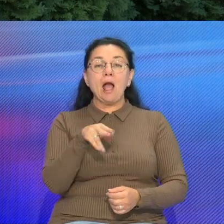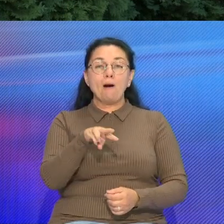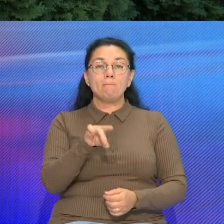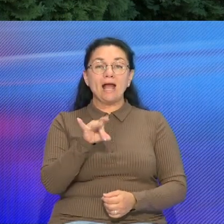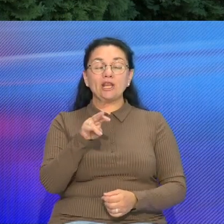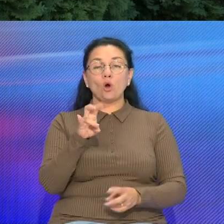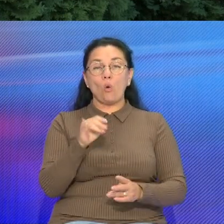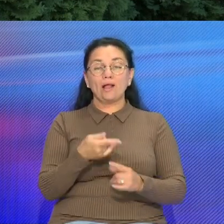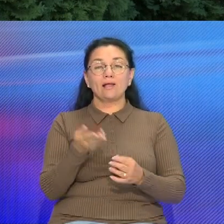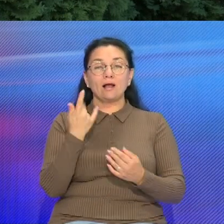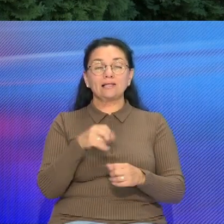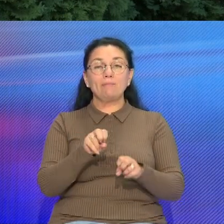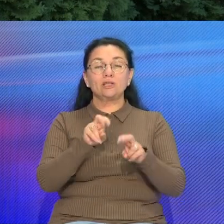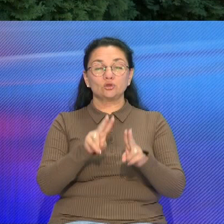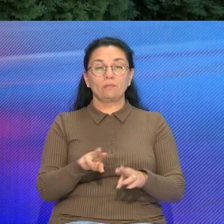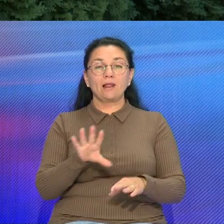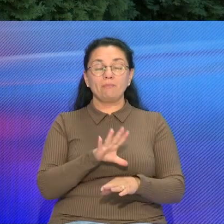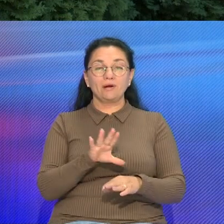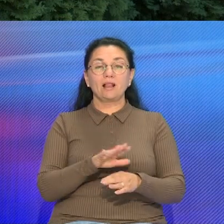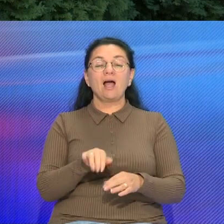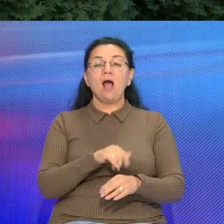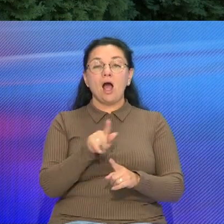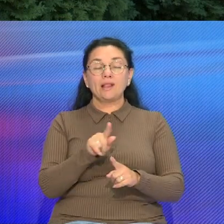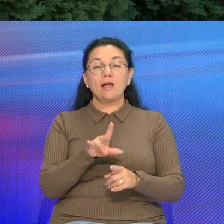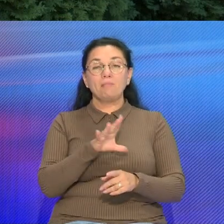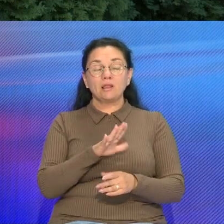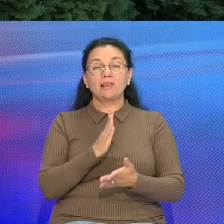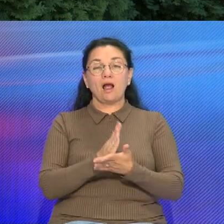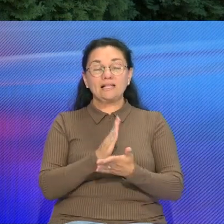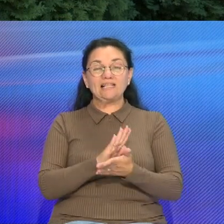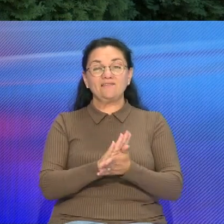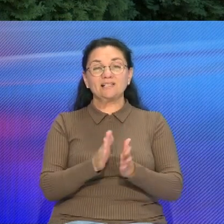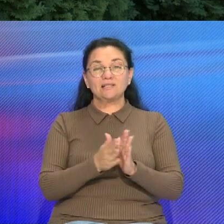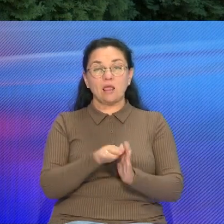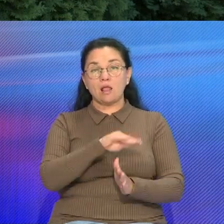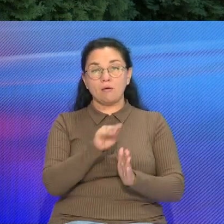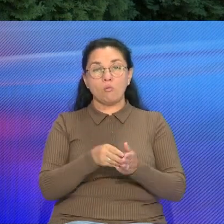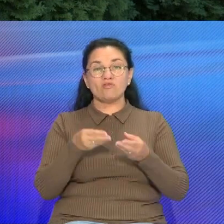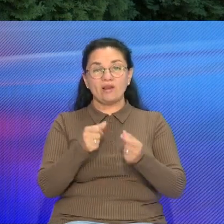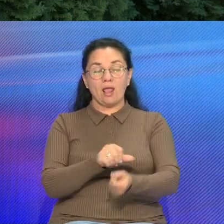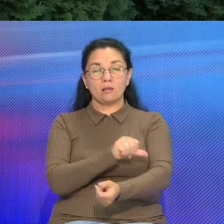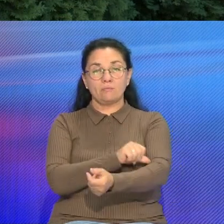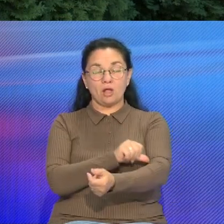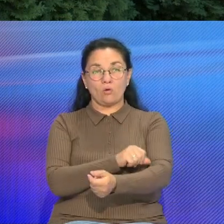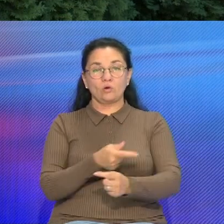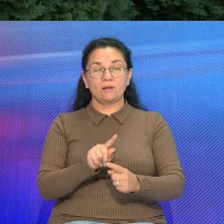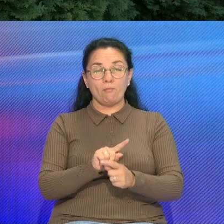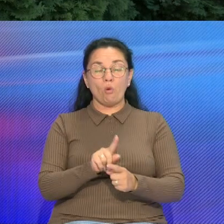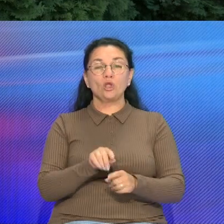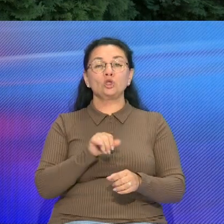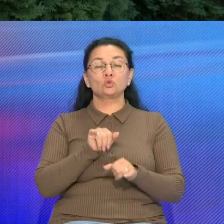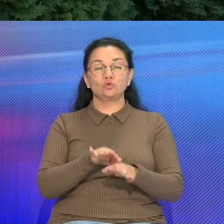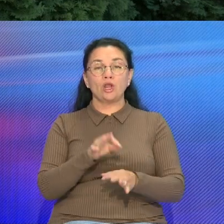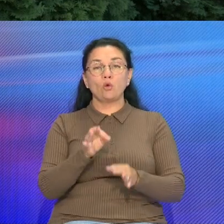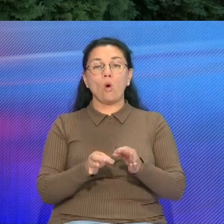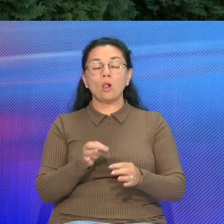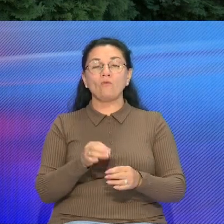совершения преступления иностранка находилась в состоянии Вызванном потреблением наркотических средств После изучения материалов уголовного дела В Гродинской